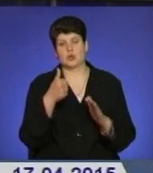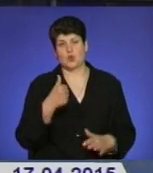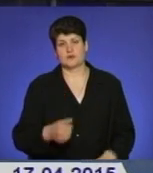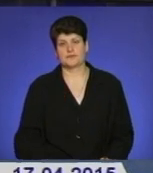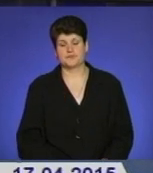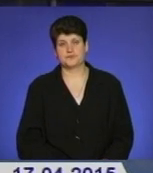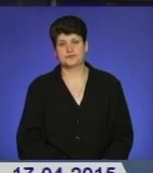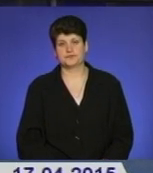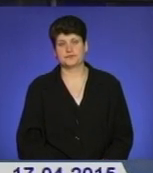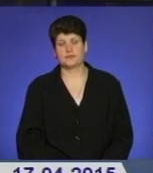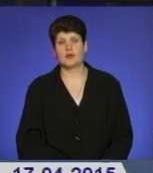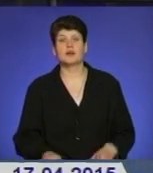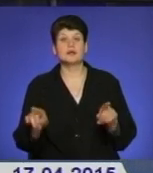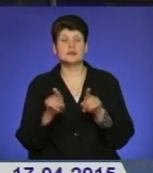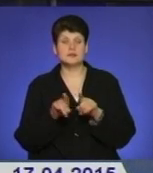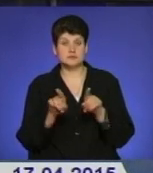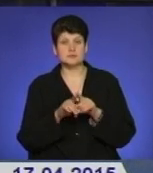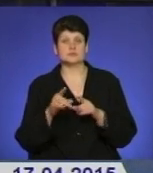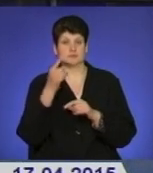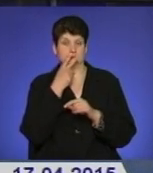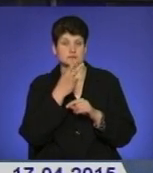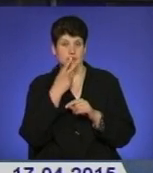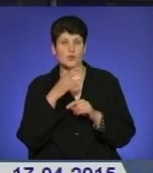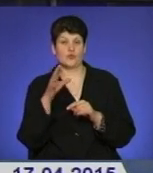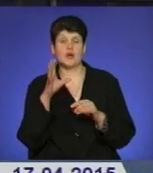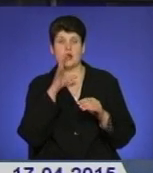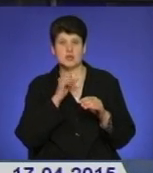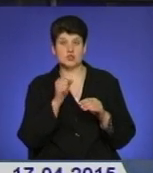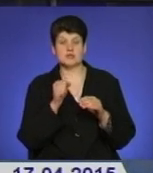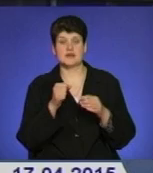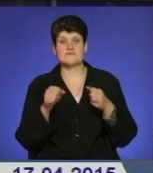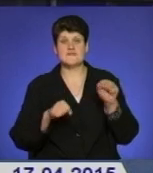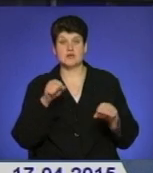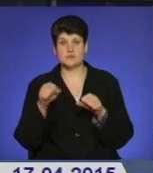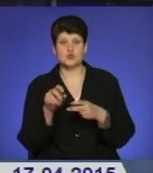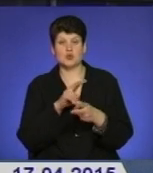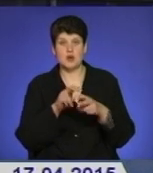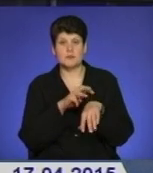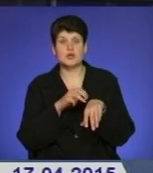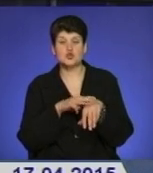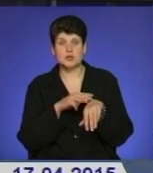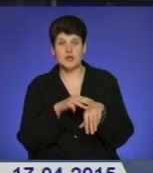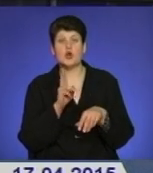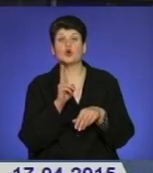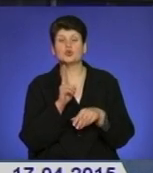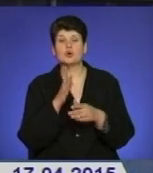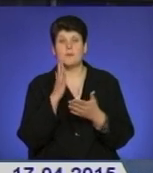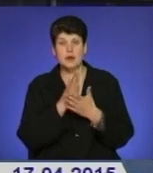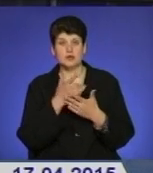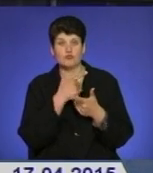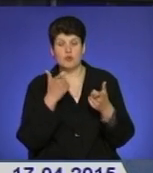Підозрюваного у крадіжці велосипеда розшукують правоохоронці. Усі, хто має важливу інформацію про зловмисника,